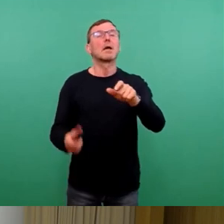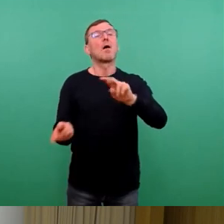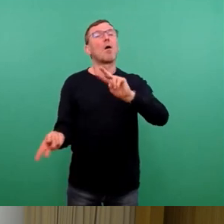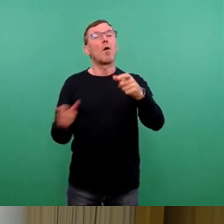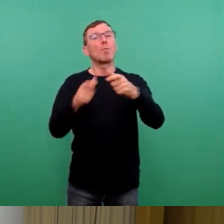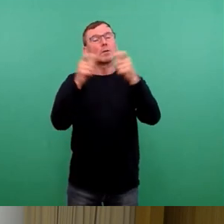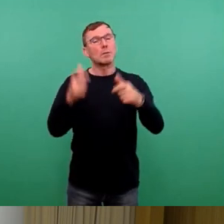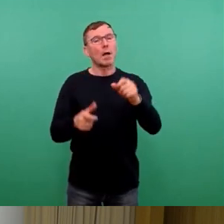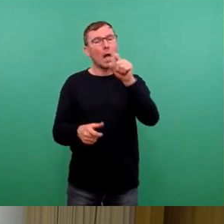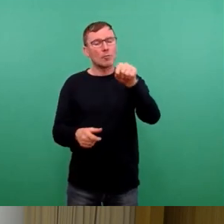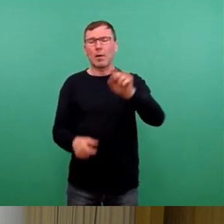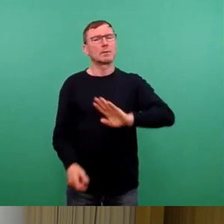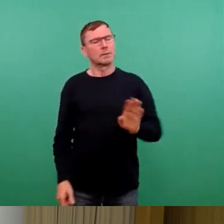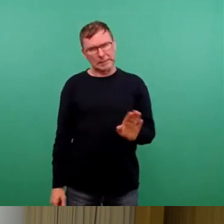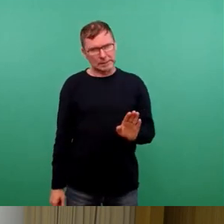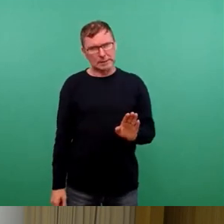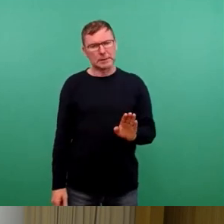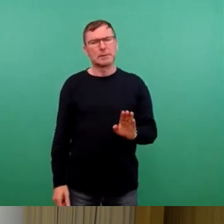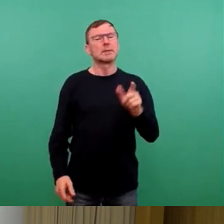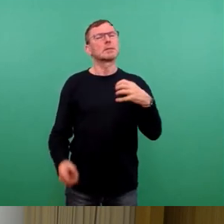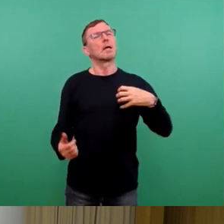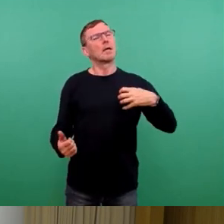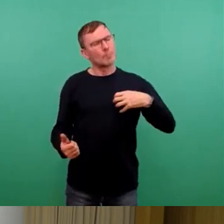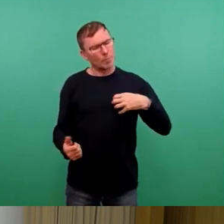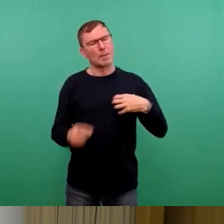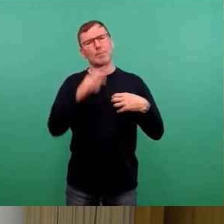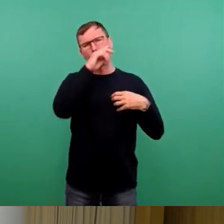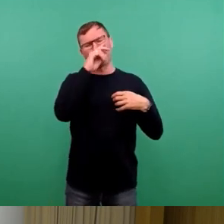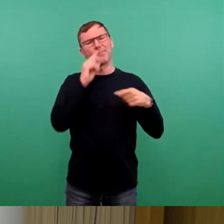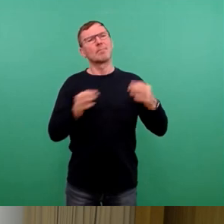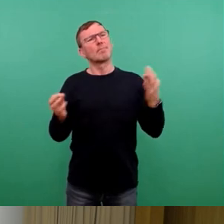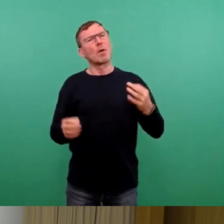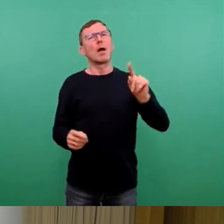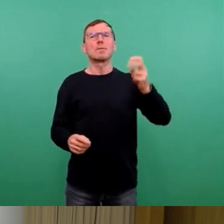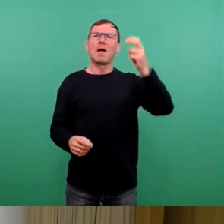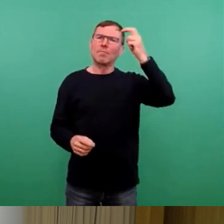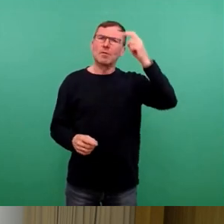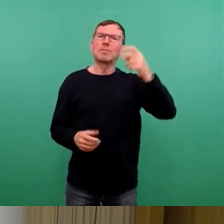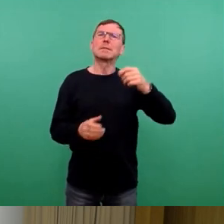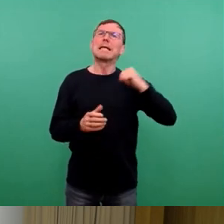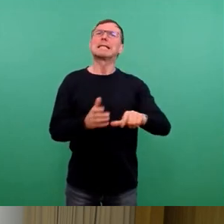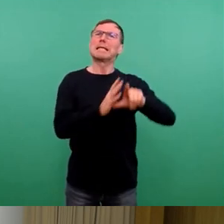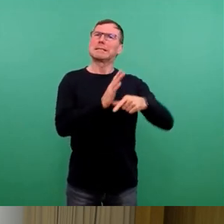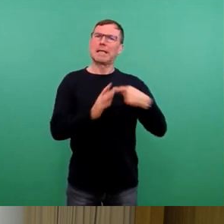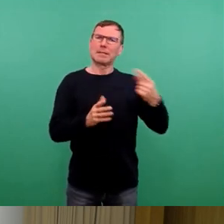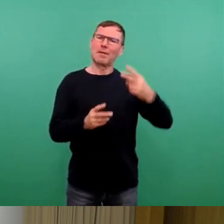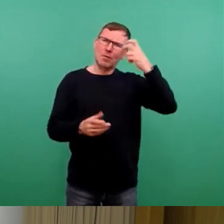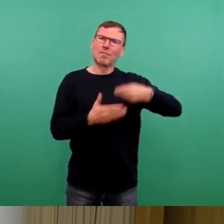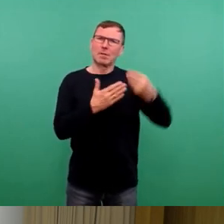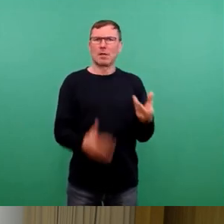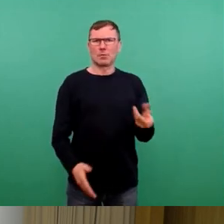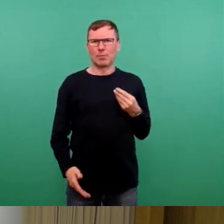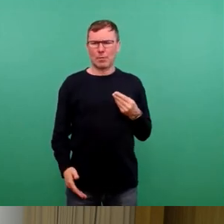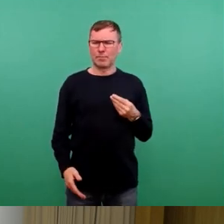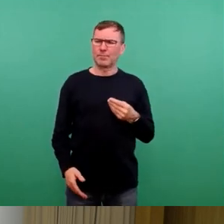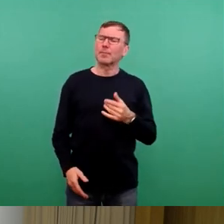Parkautomaten, sondern das Problem ist, einen vernünftigen Vertrag mit den Zahlungsdienstleistern zu kommen. Aber das ist schon